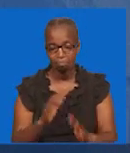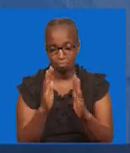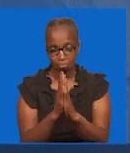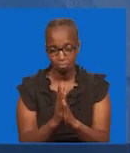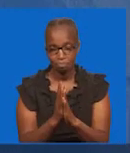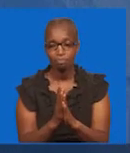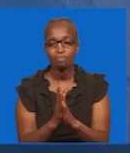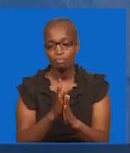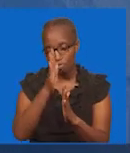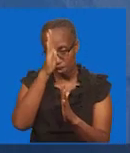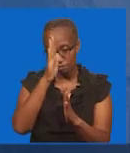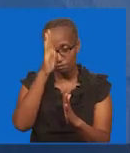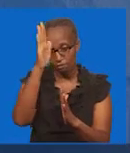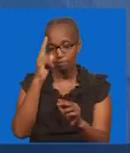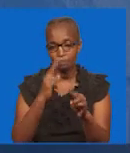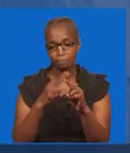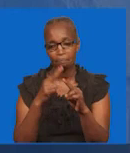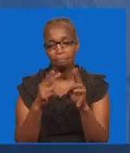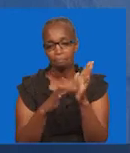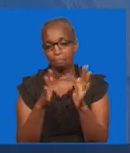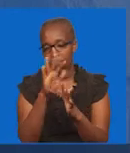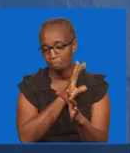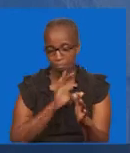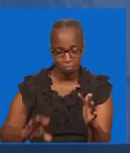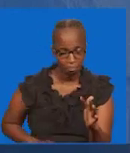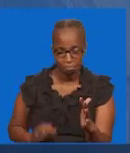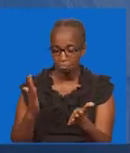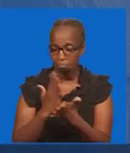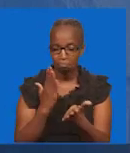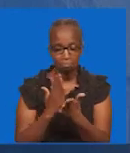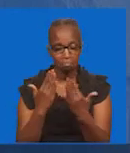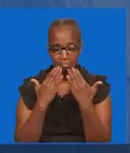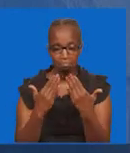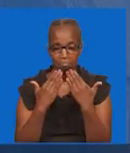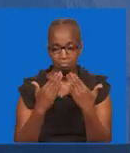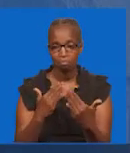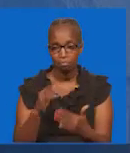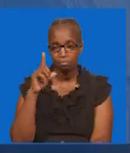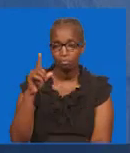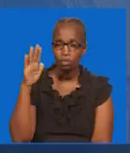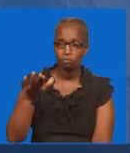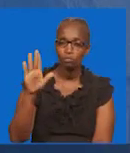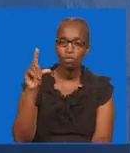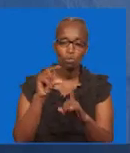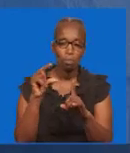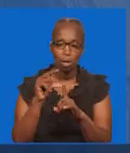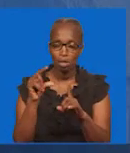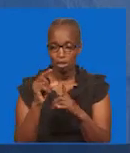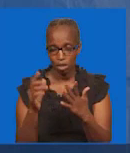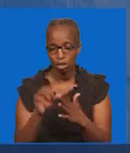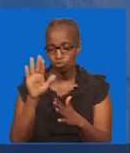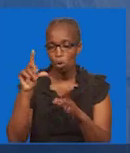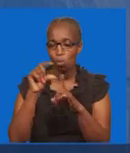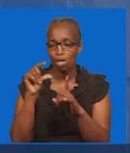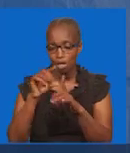Na tuwambe Baba katika jina la yesu Nina kushukuru Nikwa anjili ya neno lako